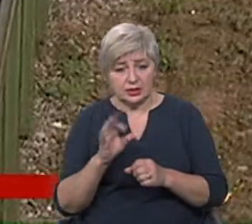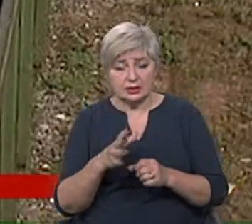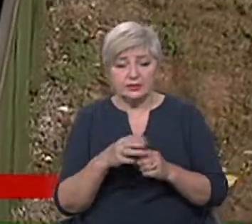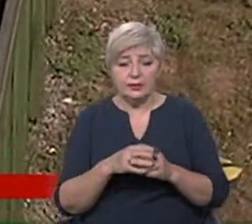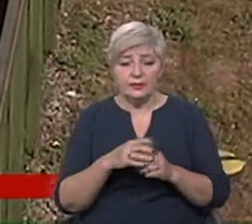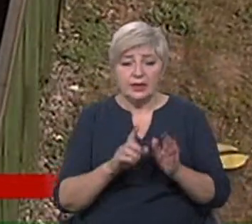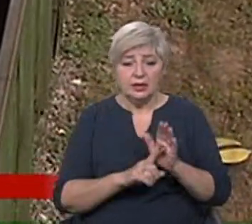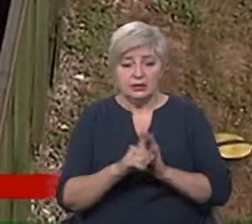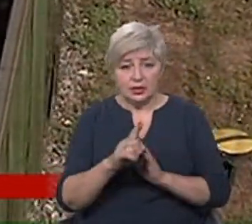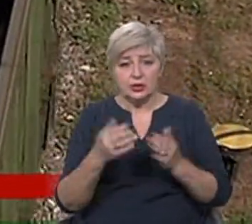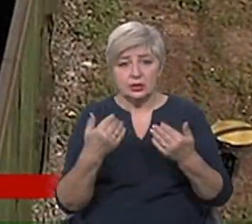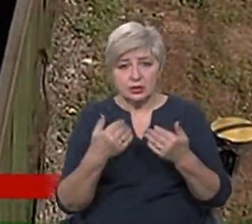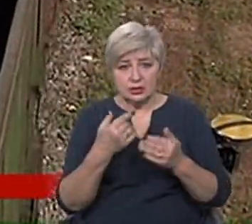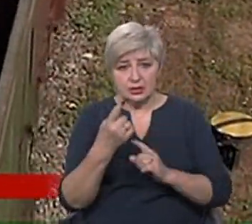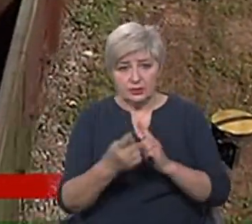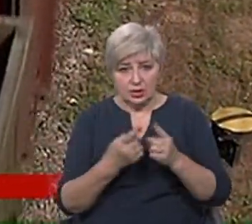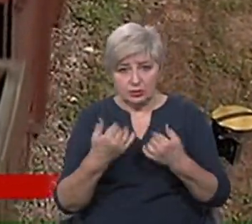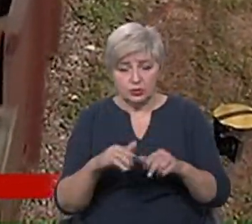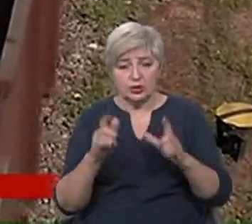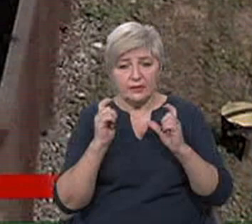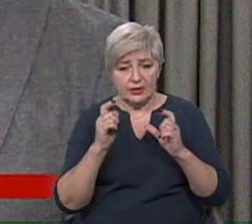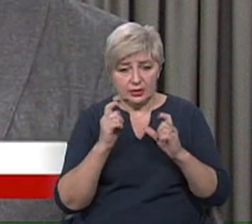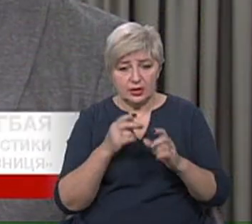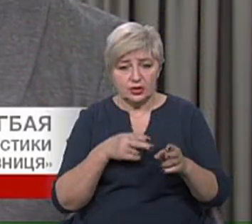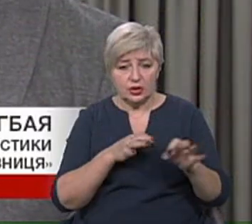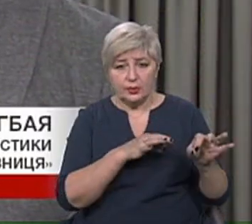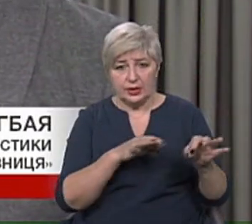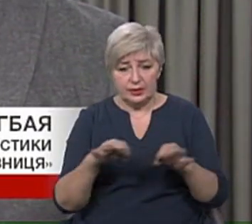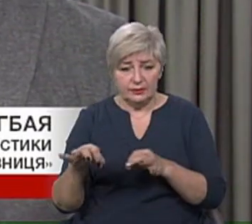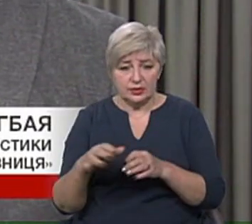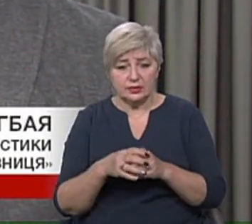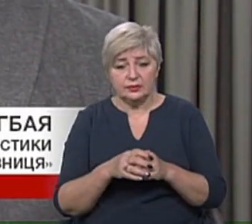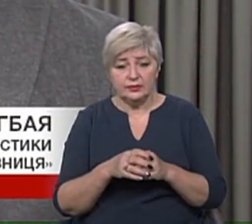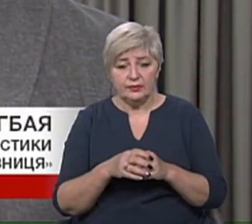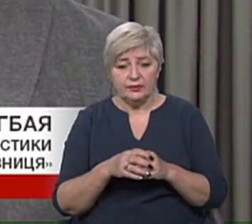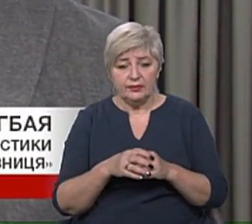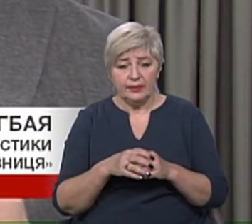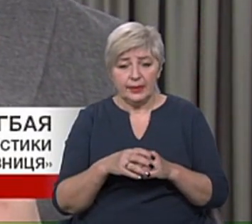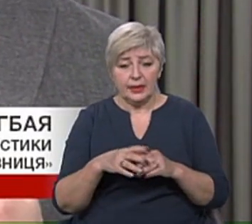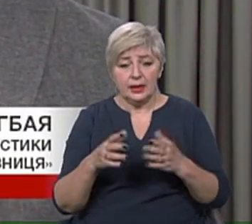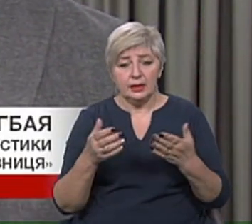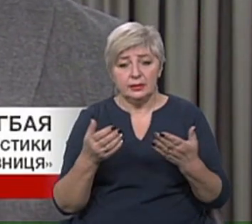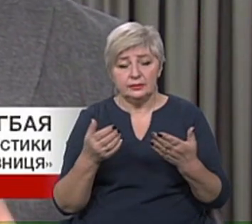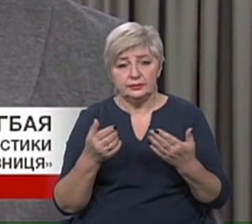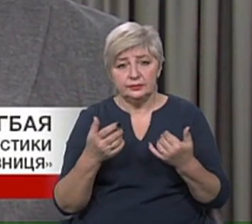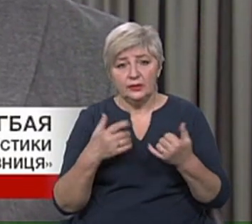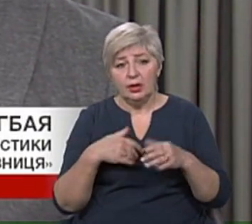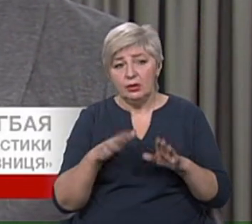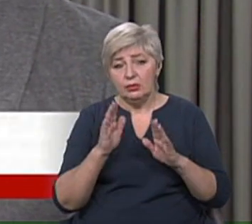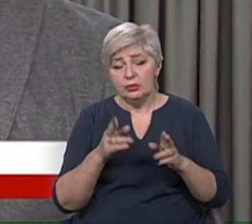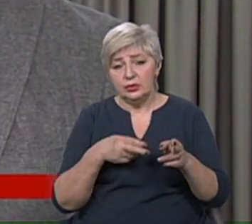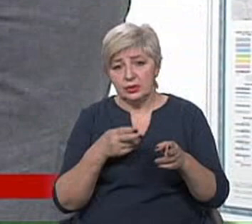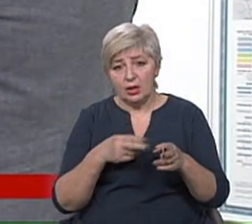вантажних перевезень. Формируємо бізнес-вертикаль Ускарго, яка буде мати підвищений состав